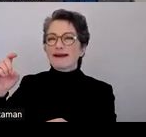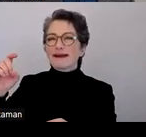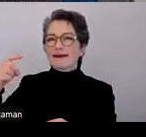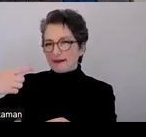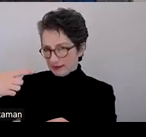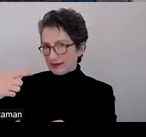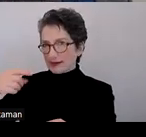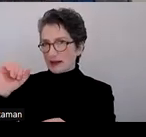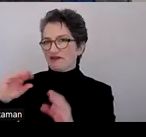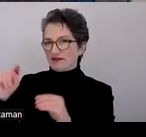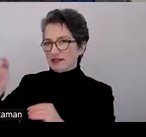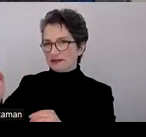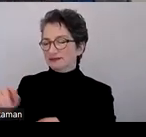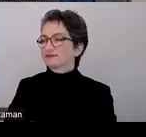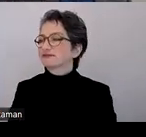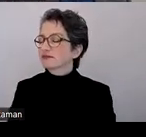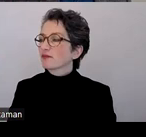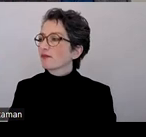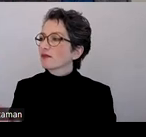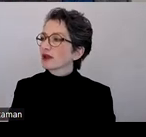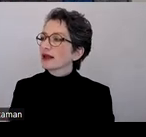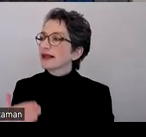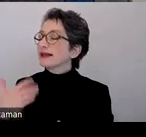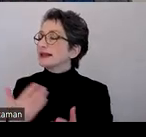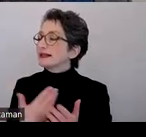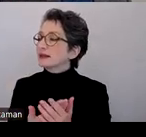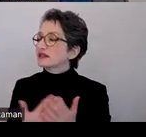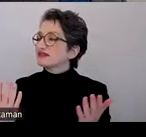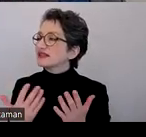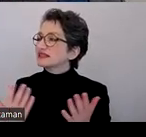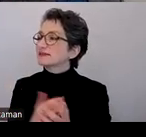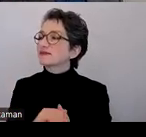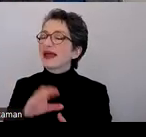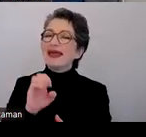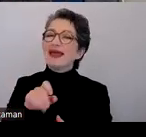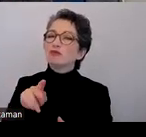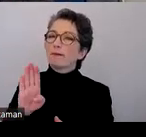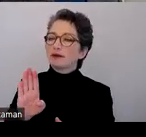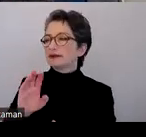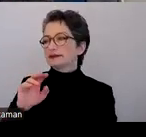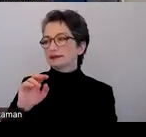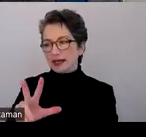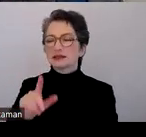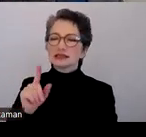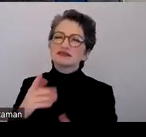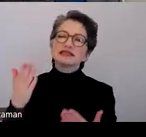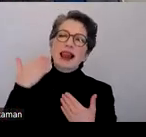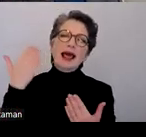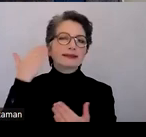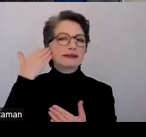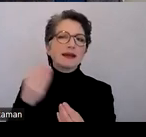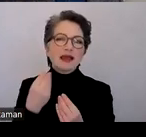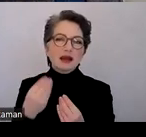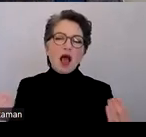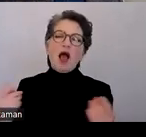Basierend auf HTML gibt es noch EPUB 3. Das ist also für diejenigen, die E-Books herstellen, interessant oder überhaupt Lernmaterialien. Man kann hier